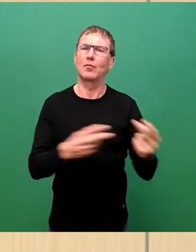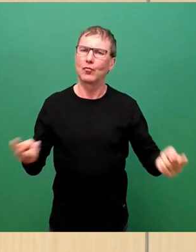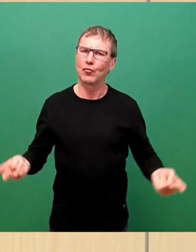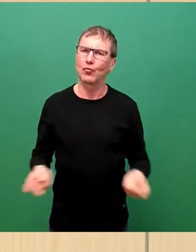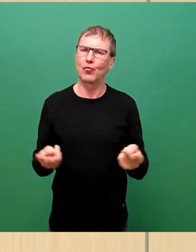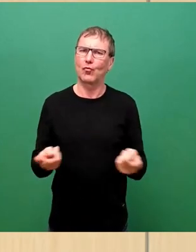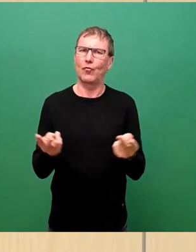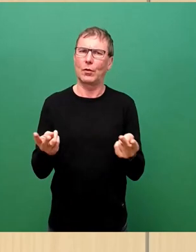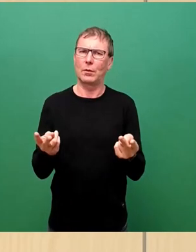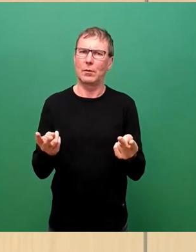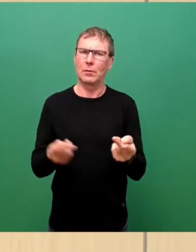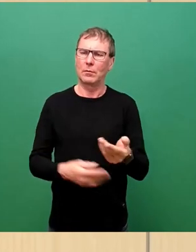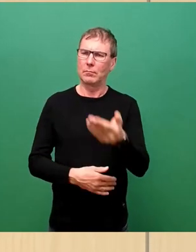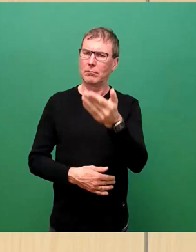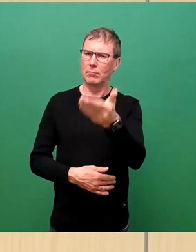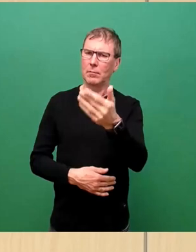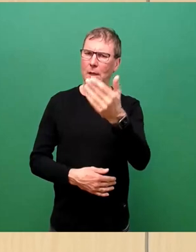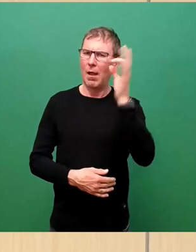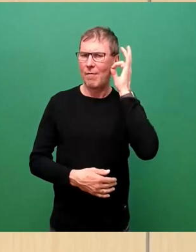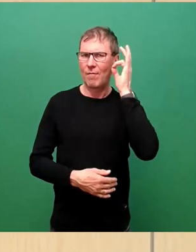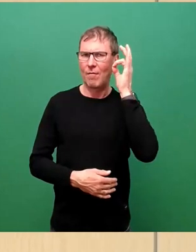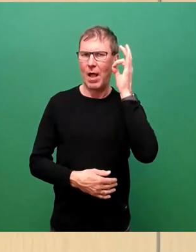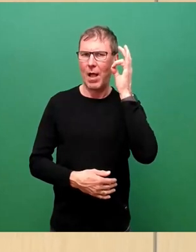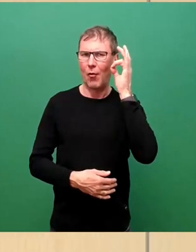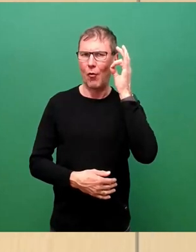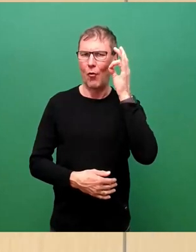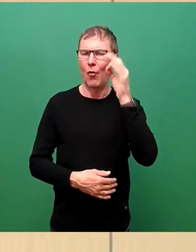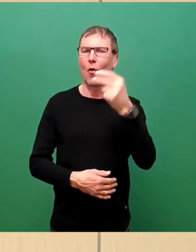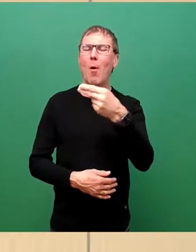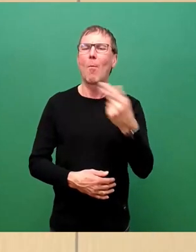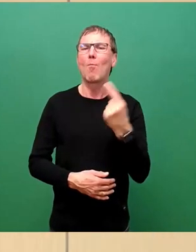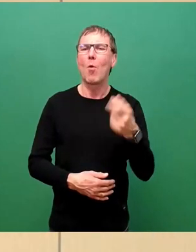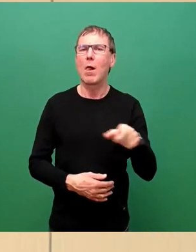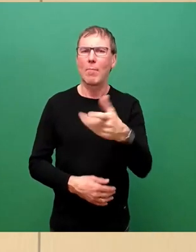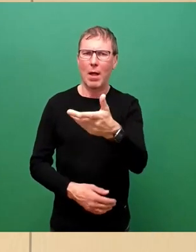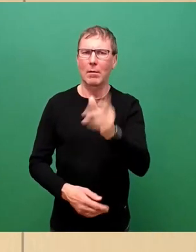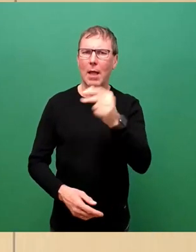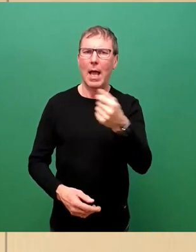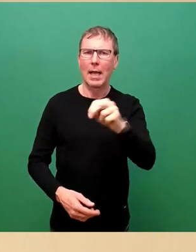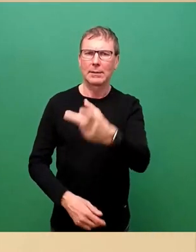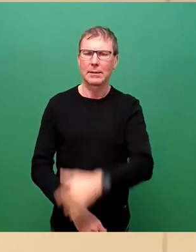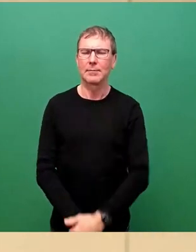Jetzt fangen wir mit Frau Mühlbach an und dann Herr Hans. Also Frau Mühlbach.